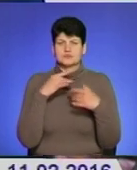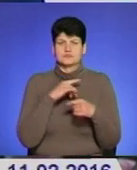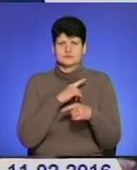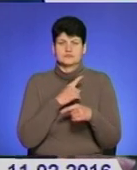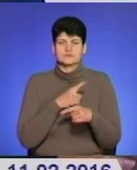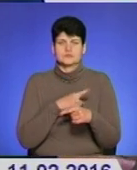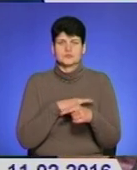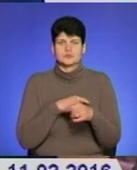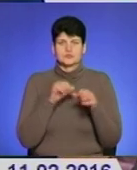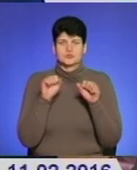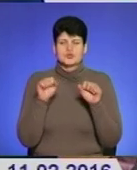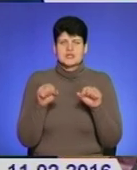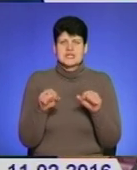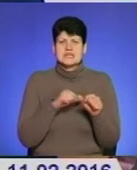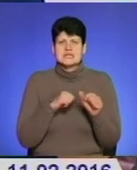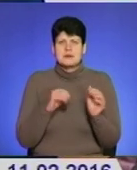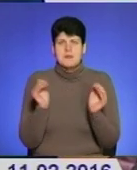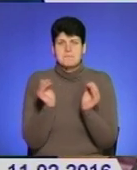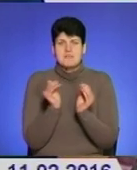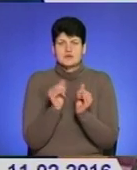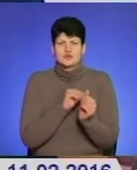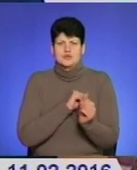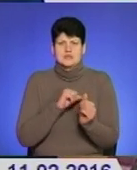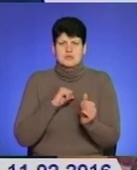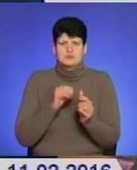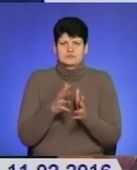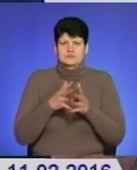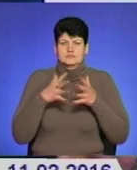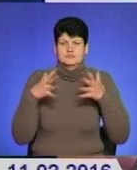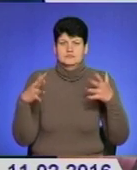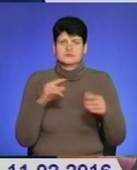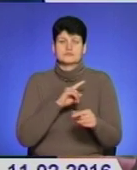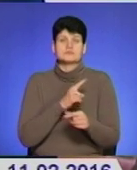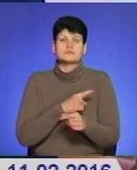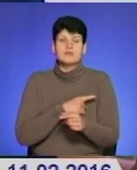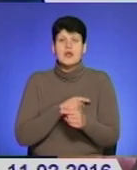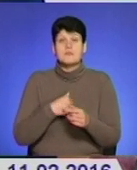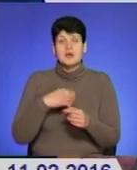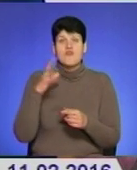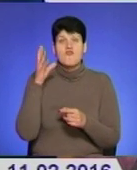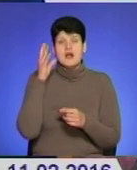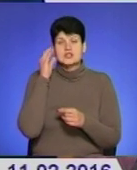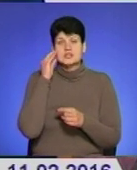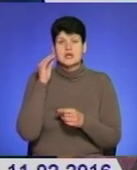самого найменшого до самого потужного. А поскільки ми вважаємо, що